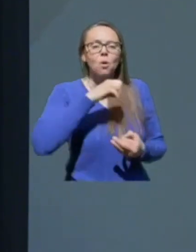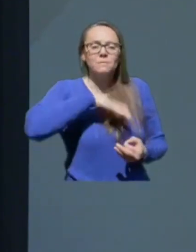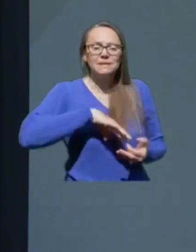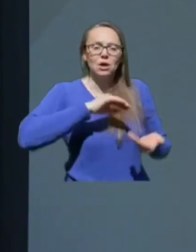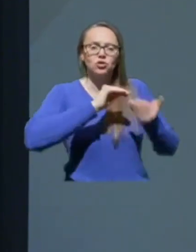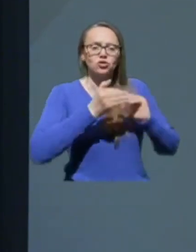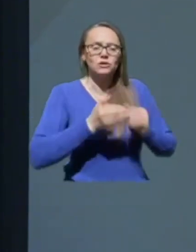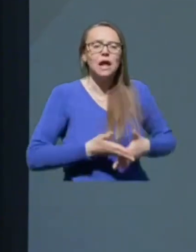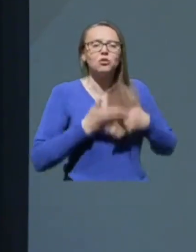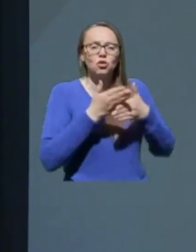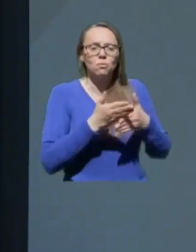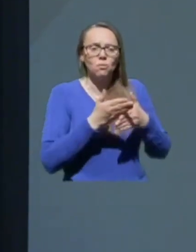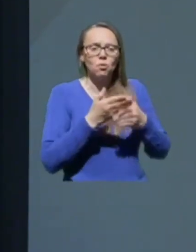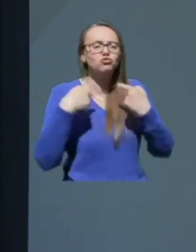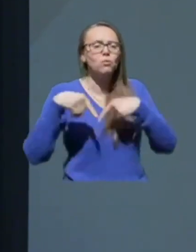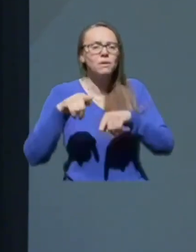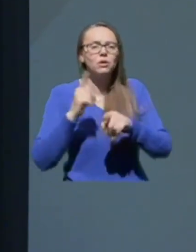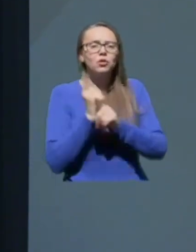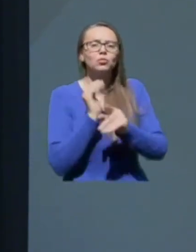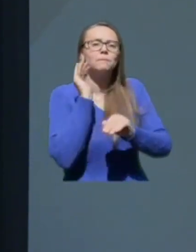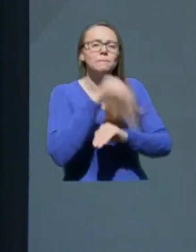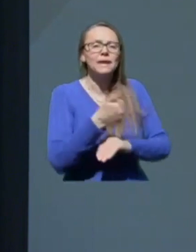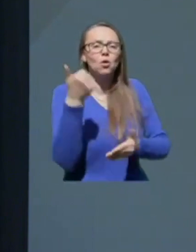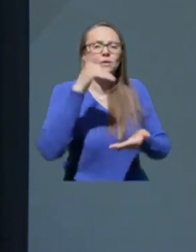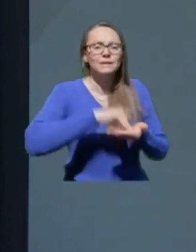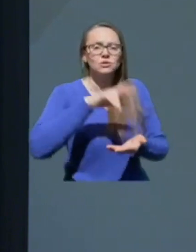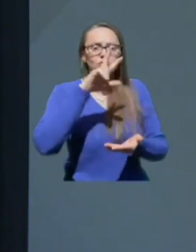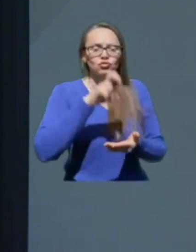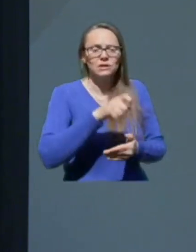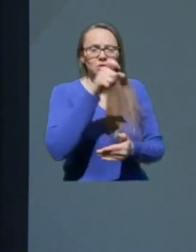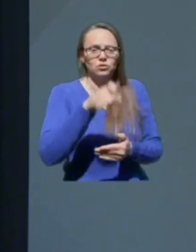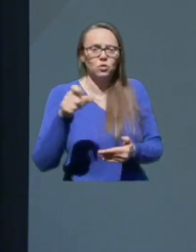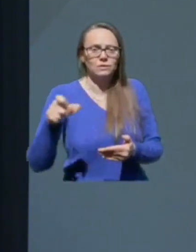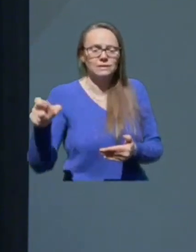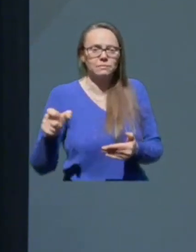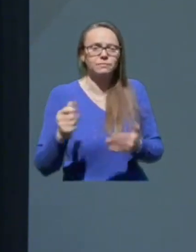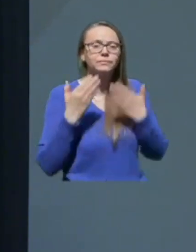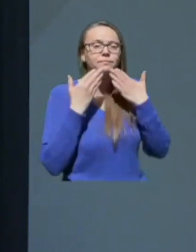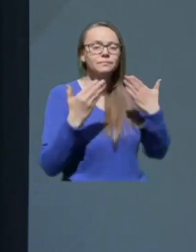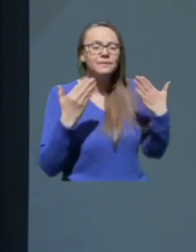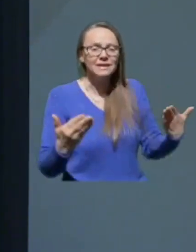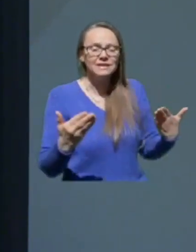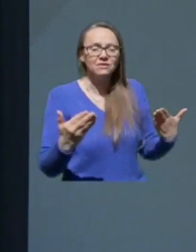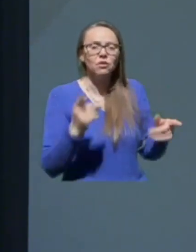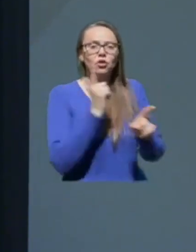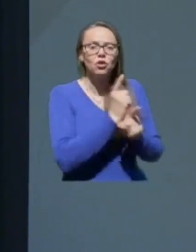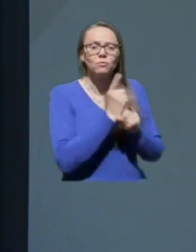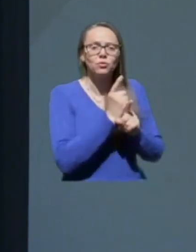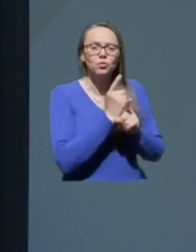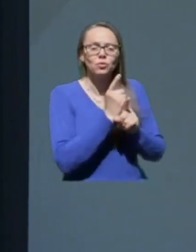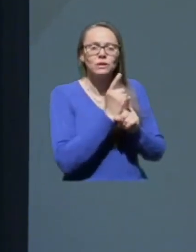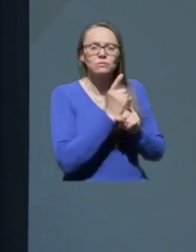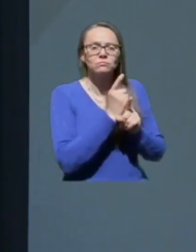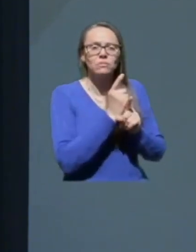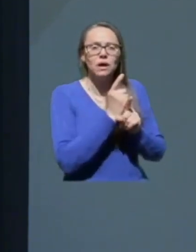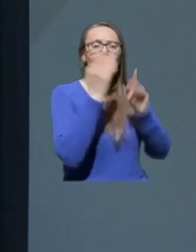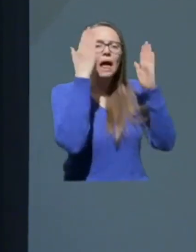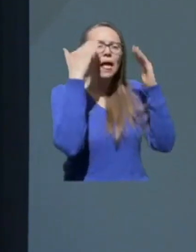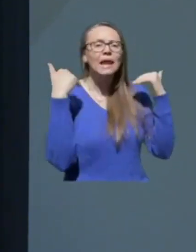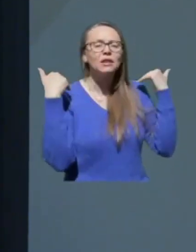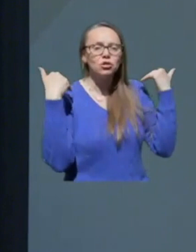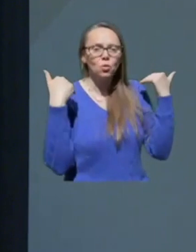pomoč obrnilo tudi preko 1300 oseb. Zahvaljujem se redovnicam in redovnikom,